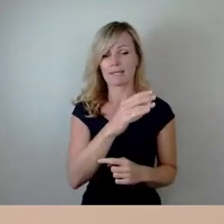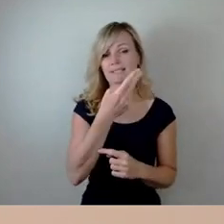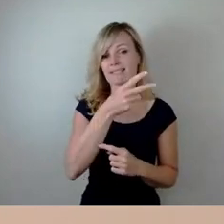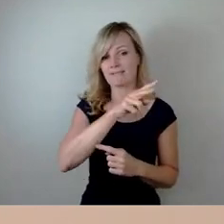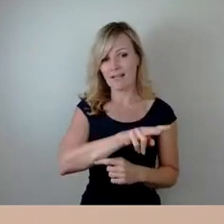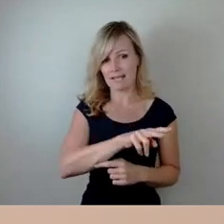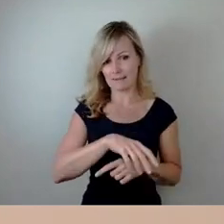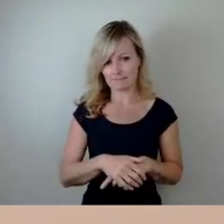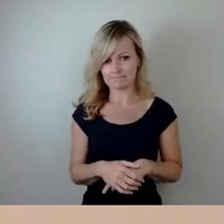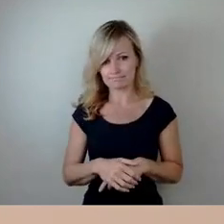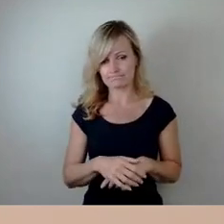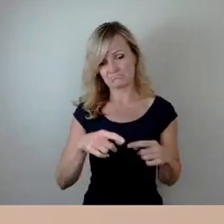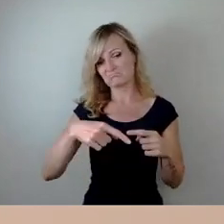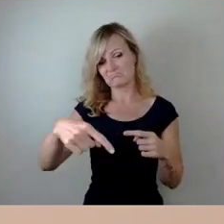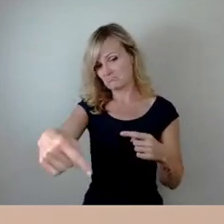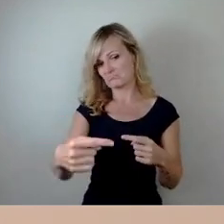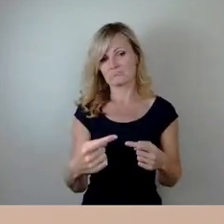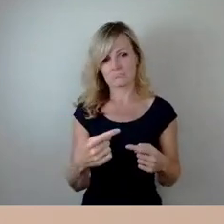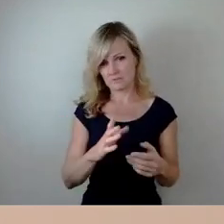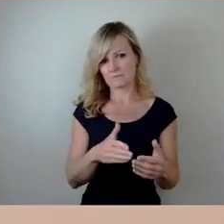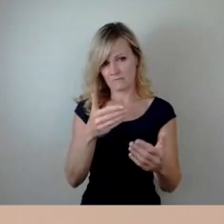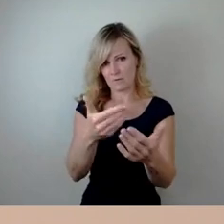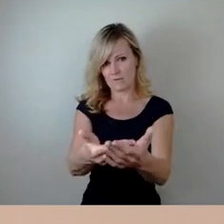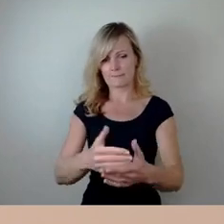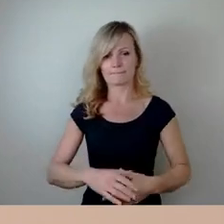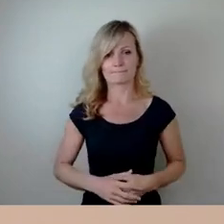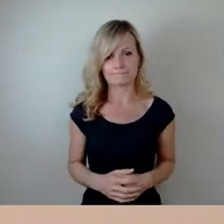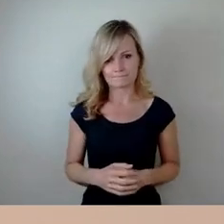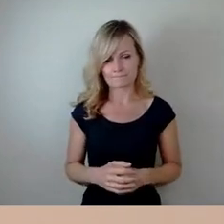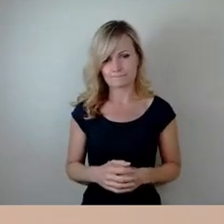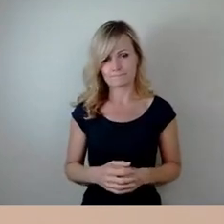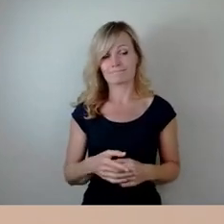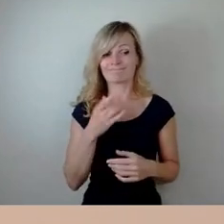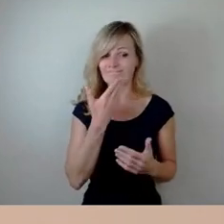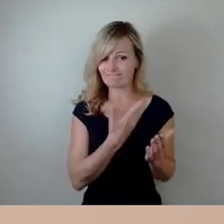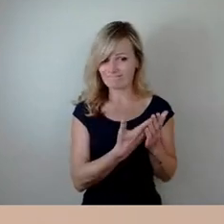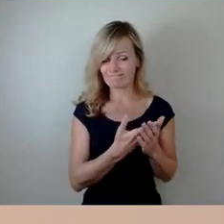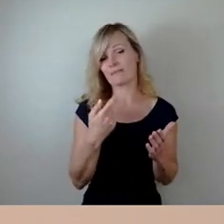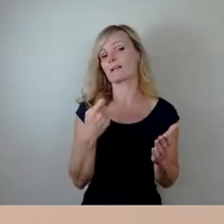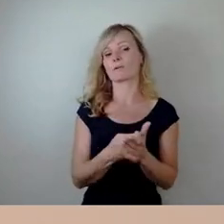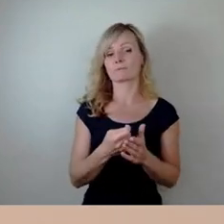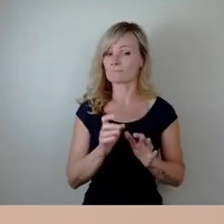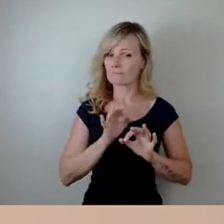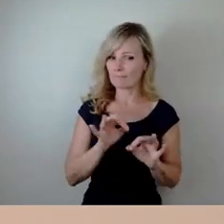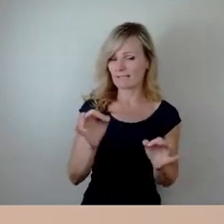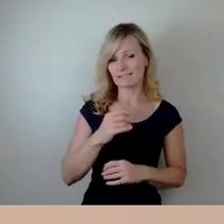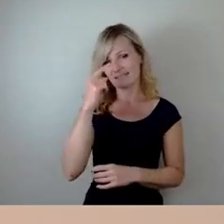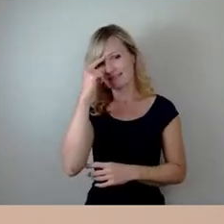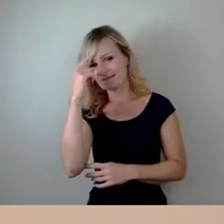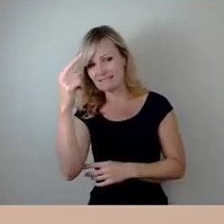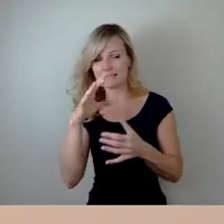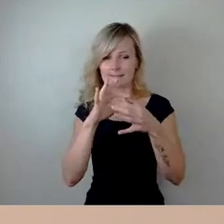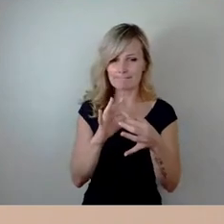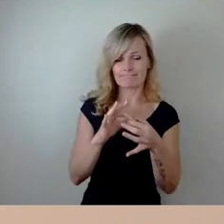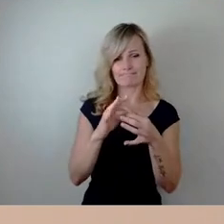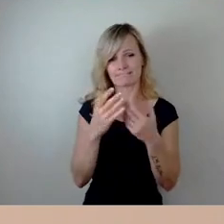Jahres vorgelegt bekommen. Wir haben die Kosten nach bestem Wissen und Gewissen kalkuliert und ich